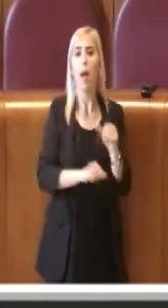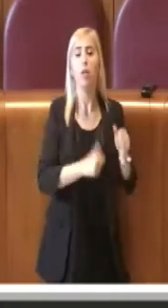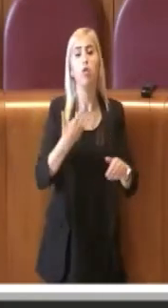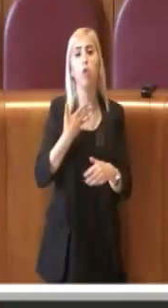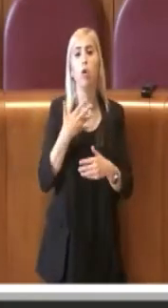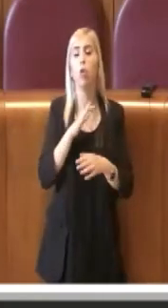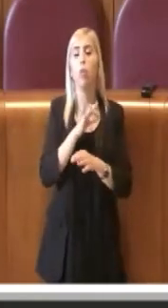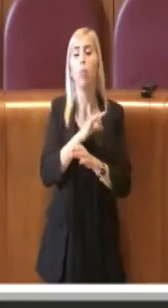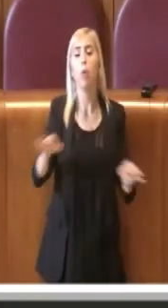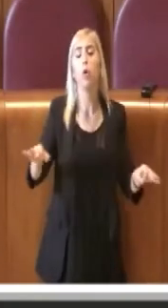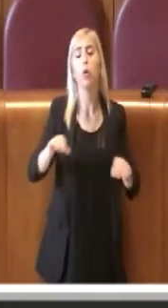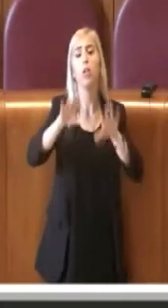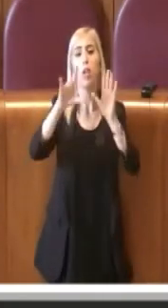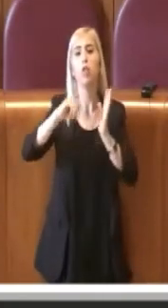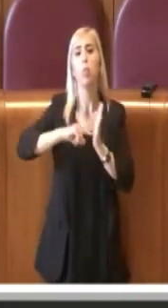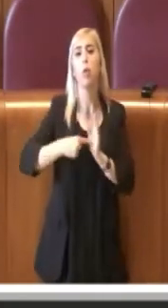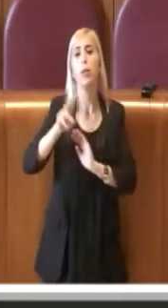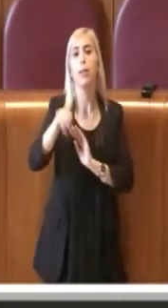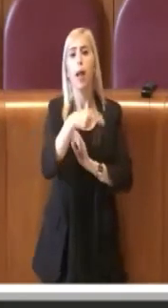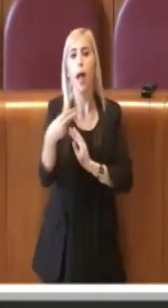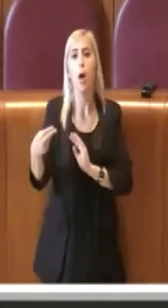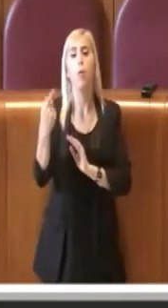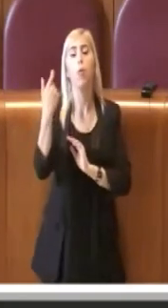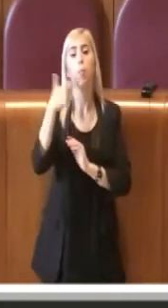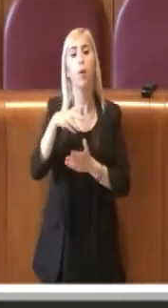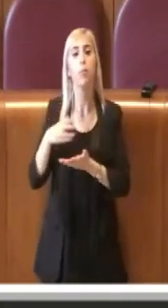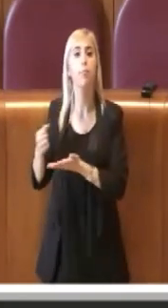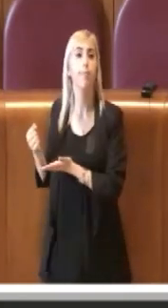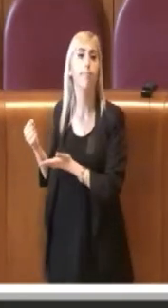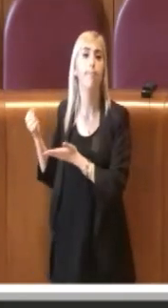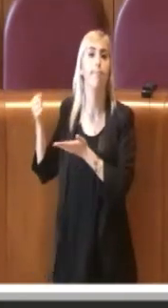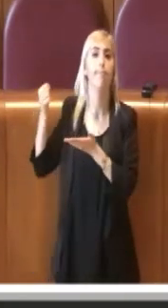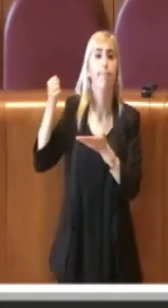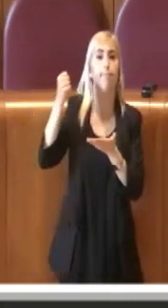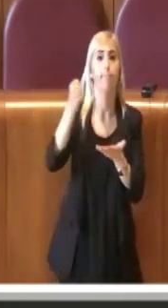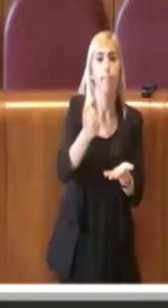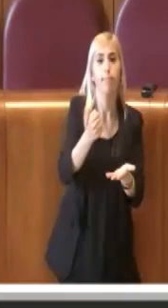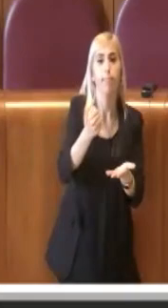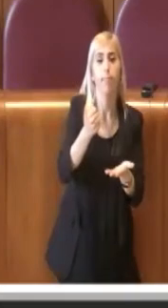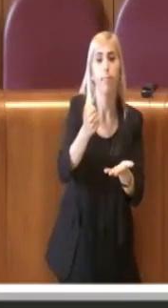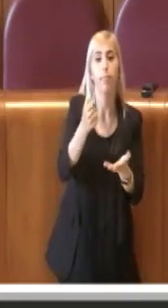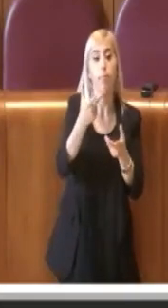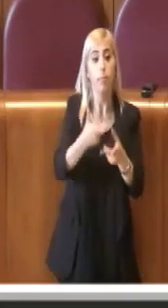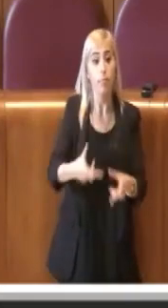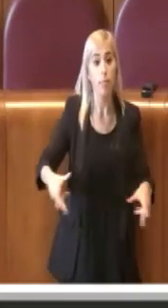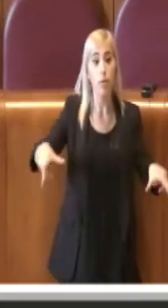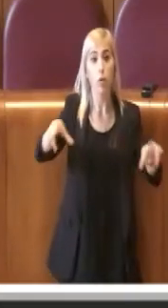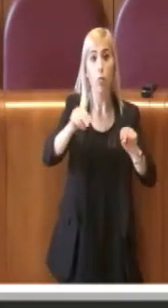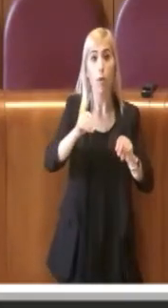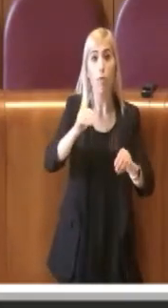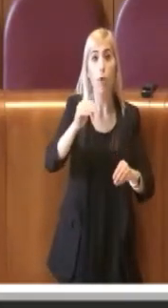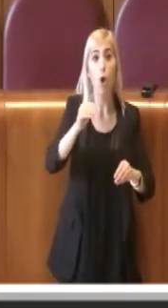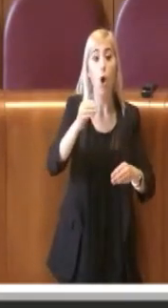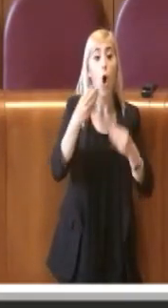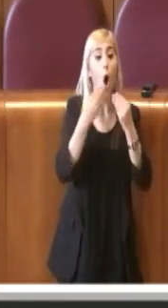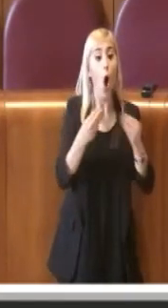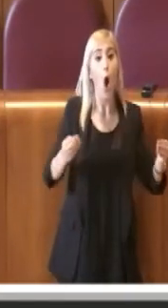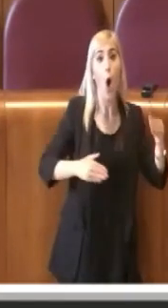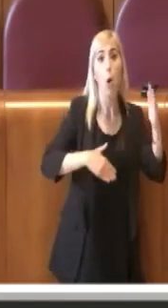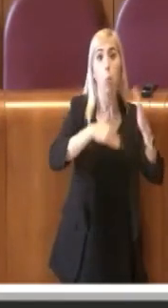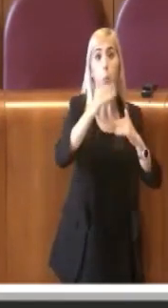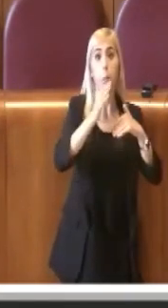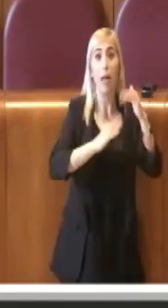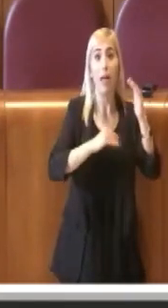pronti, disponibili per essere impiegati in opere per queste